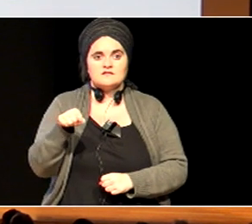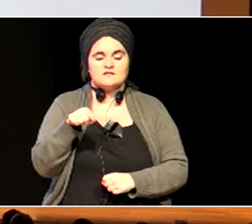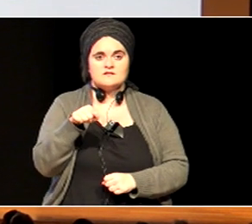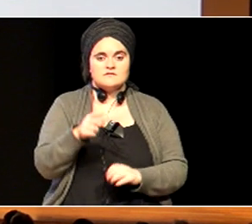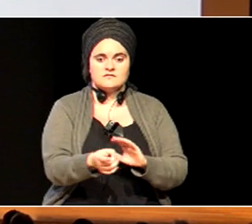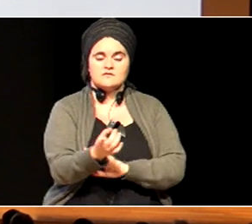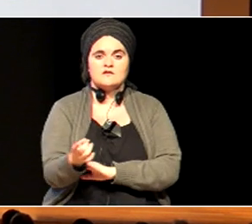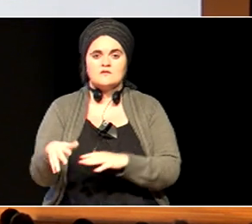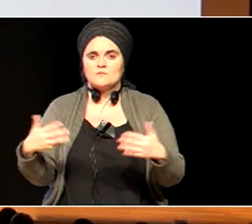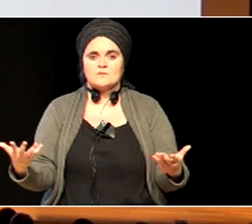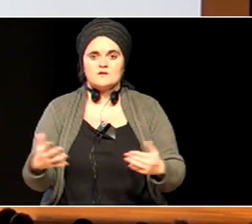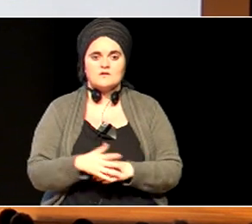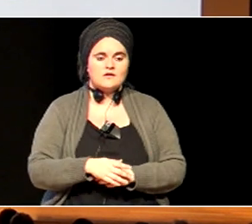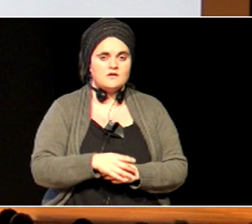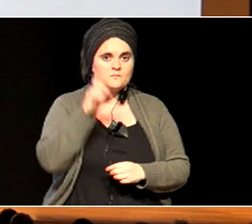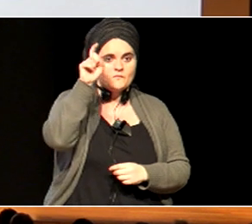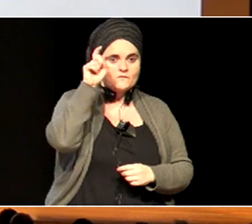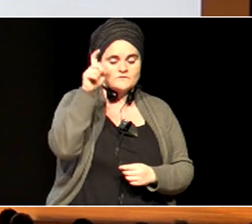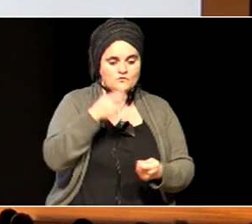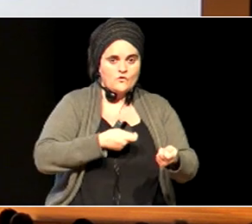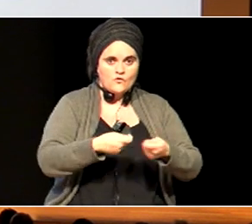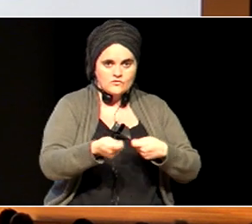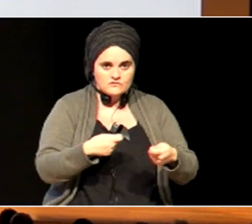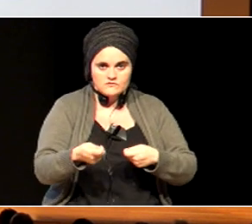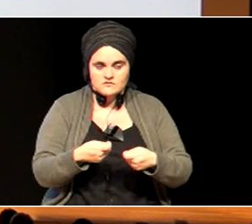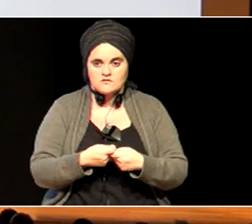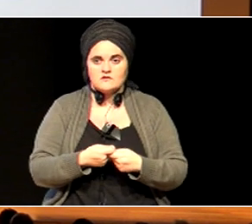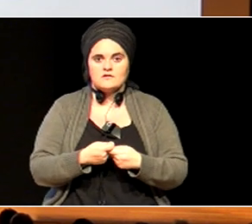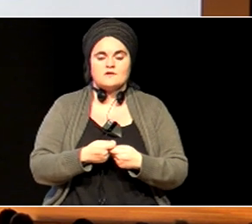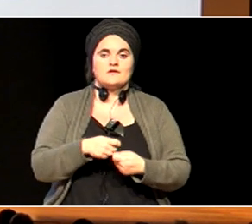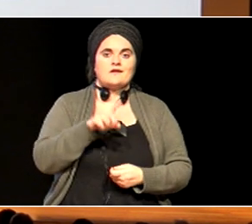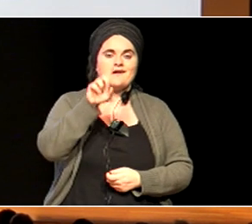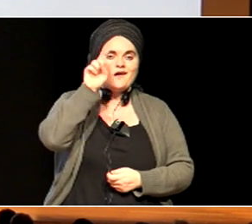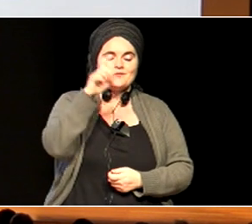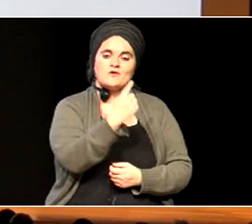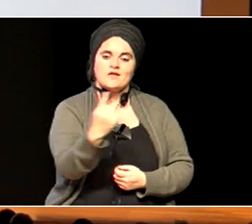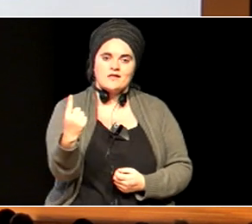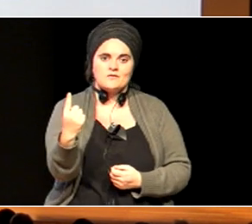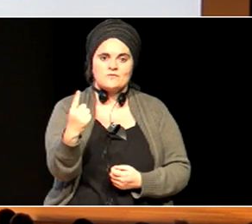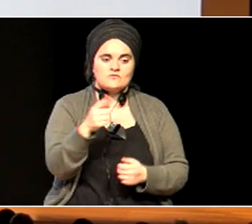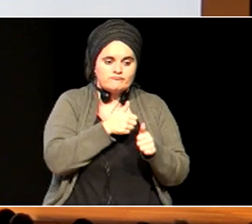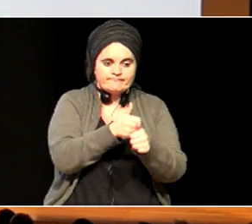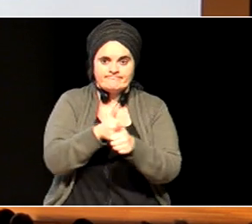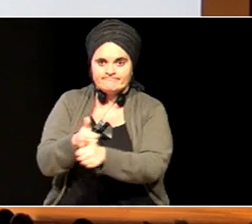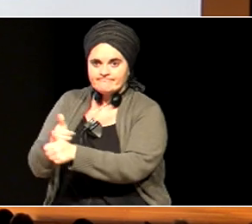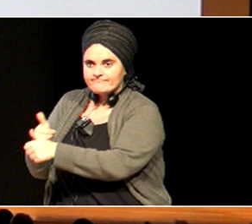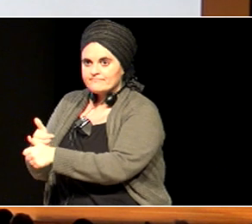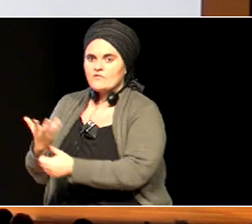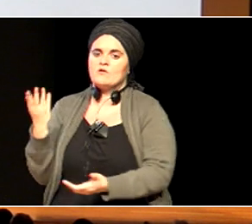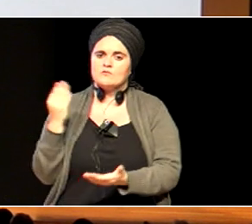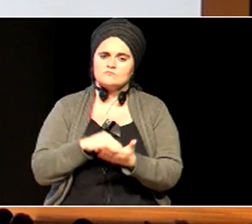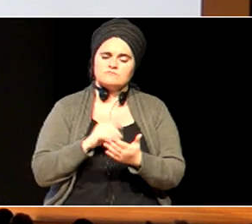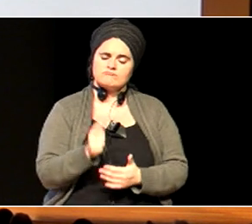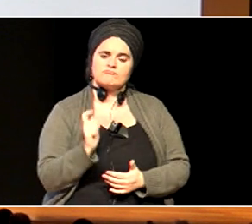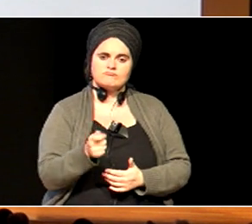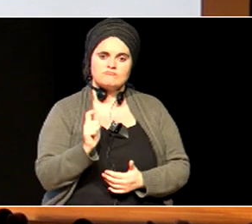ba, irakazlen koordinazioa, ikasle bakoitzaren jarraipena, zarritan egiten da, eta, ez da, ez